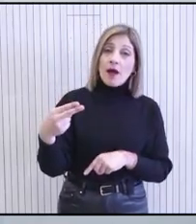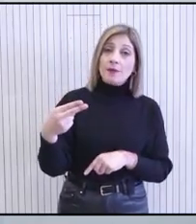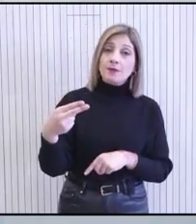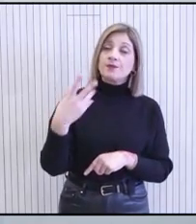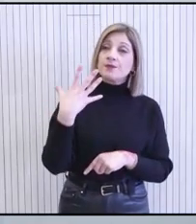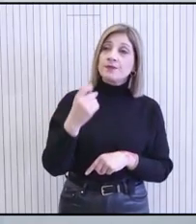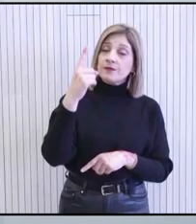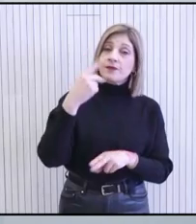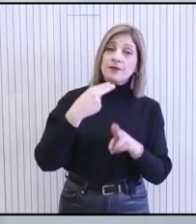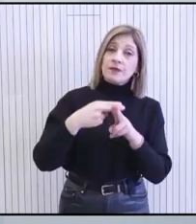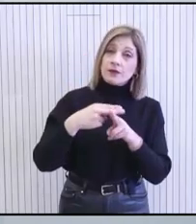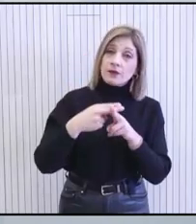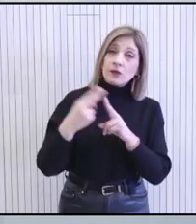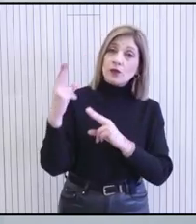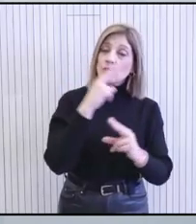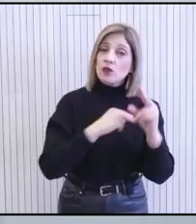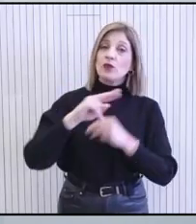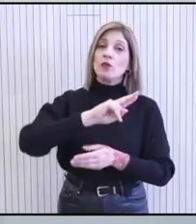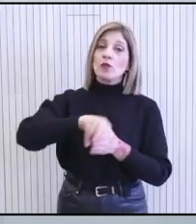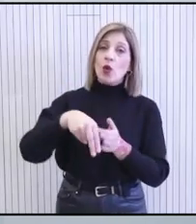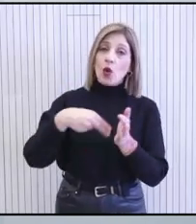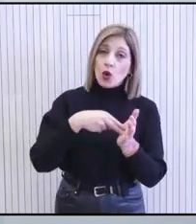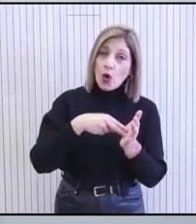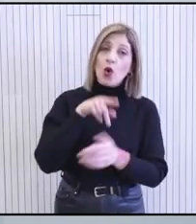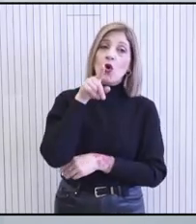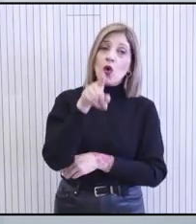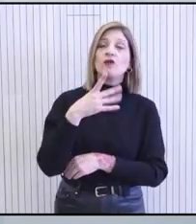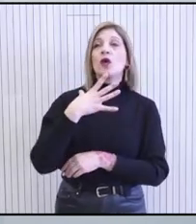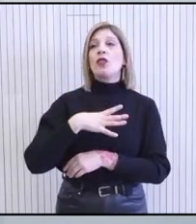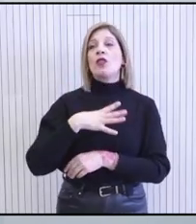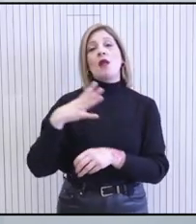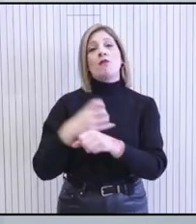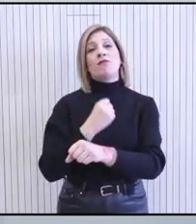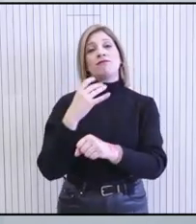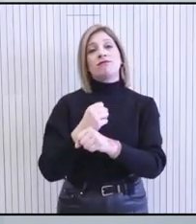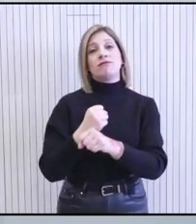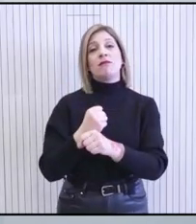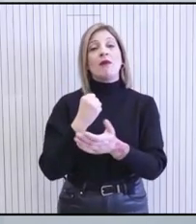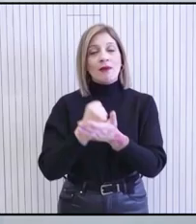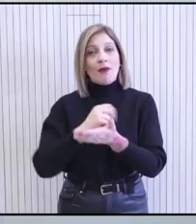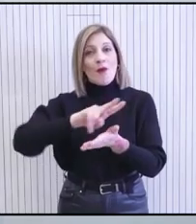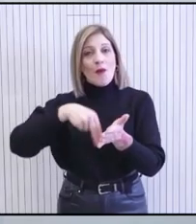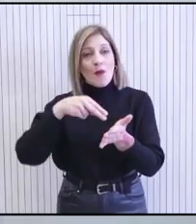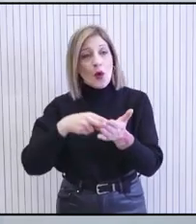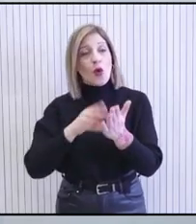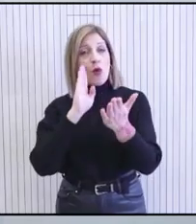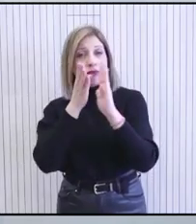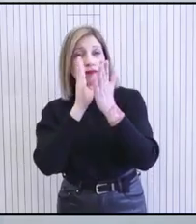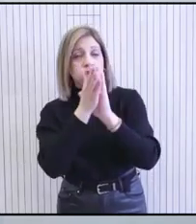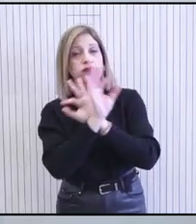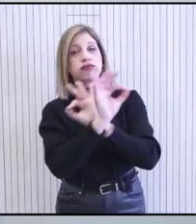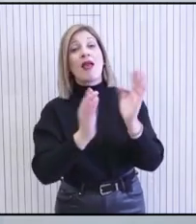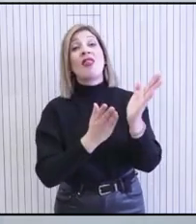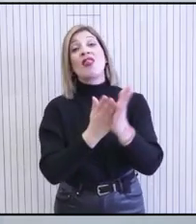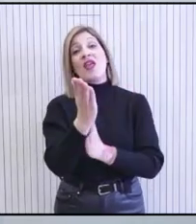έχει ένα θεσμικό διαμεσολαβητικό ρόλο και αυτόν εκτελεί και επιτελεί και θεσμικά αλλά και με τρόπο αντικειμενικό και δίκιο.